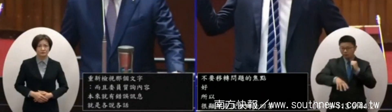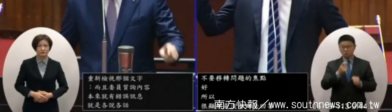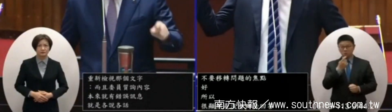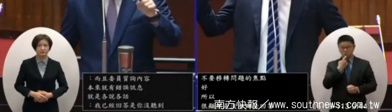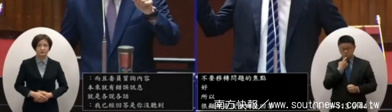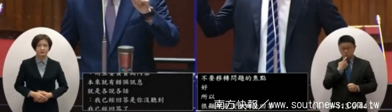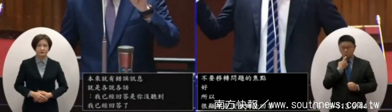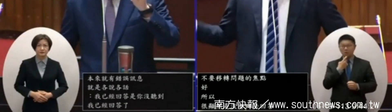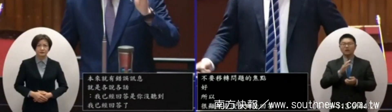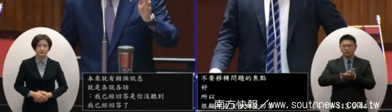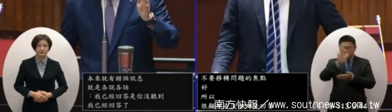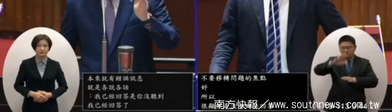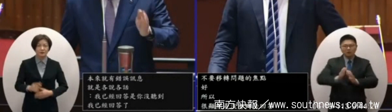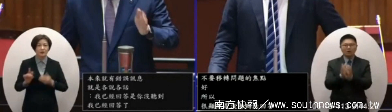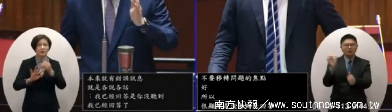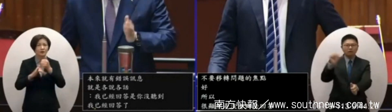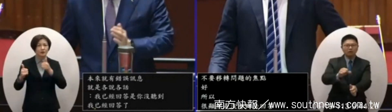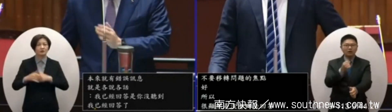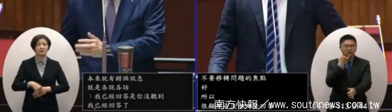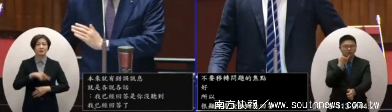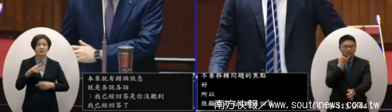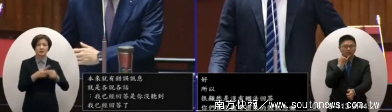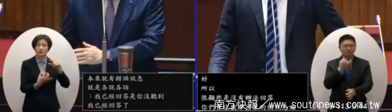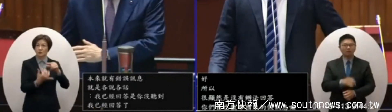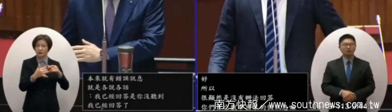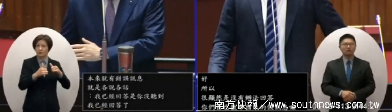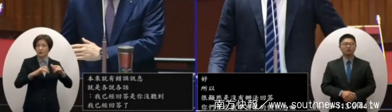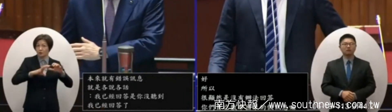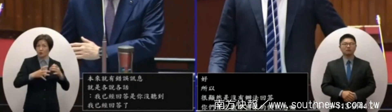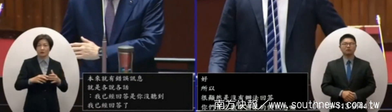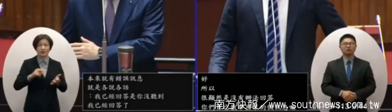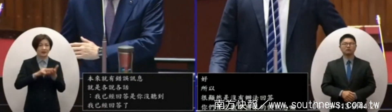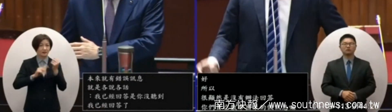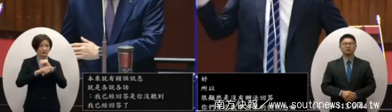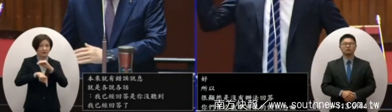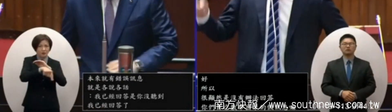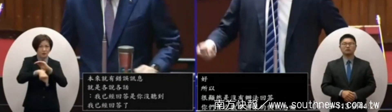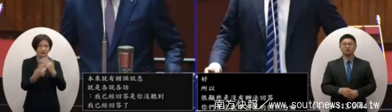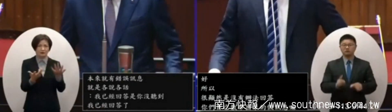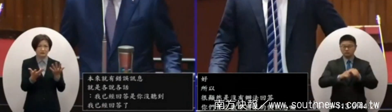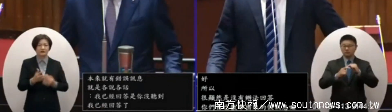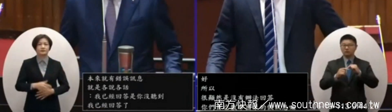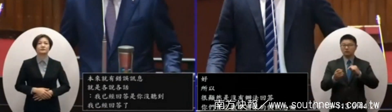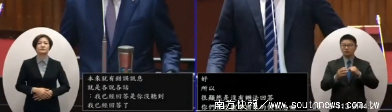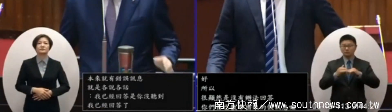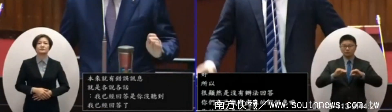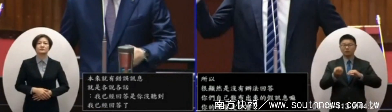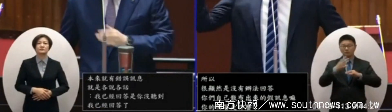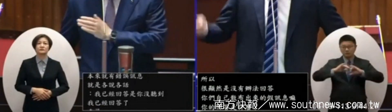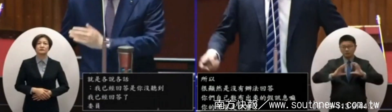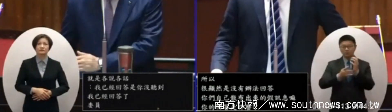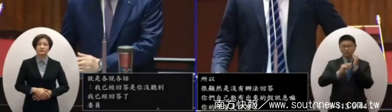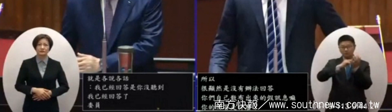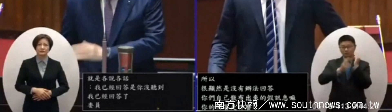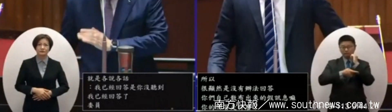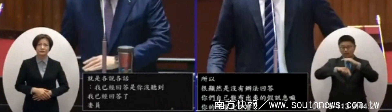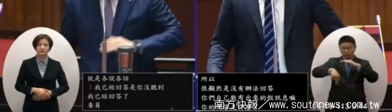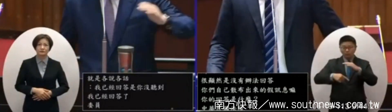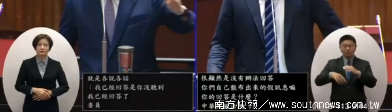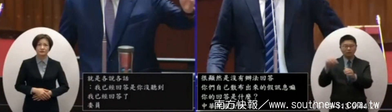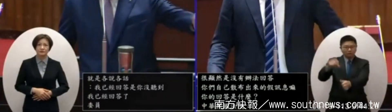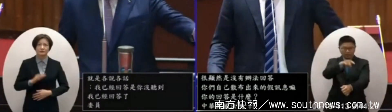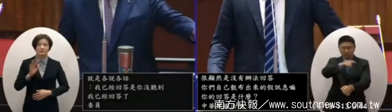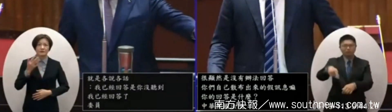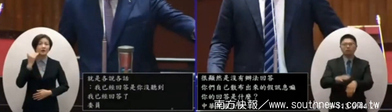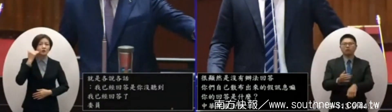懷疑就會刻意行責委員我們在講這是中華民國的立法院中華民國立法院不會刻意行責啊只有中華民國的法院